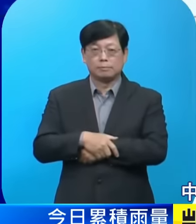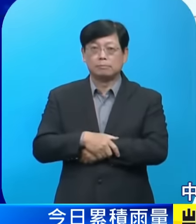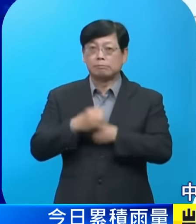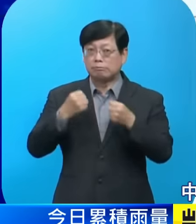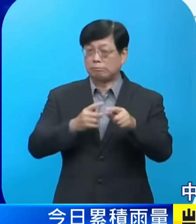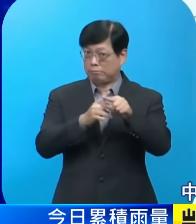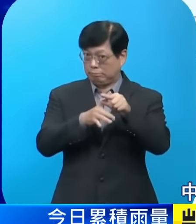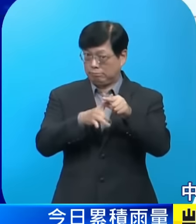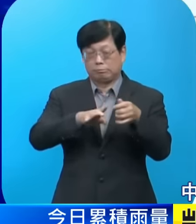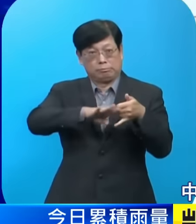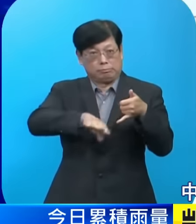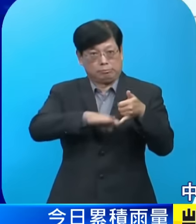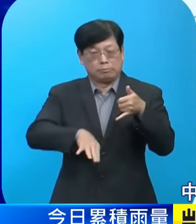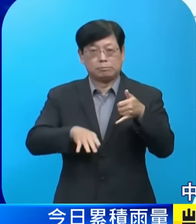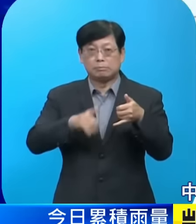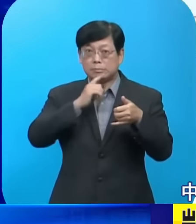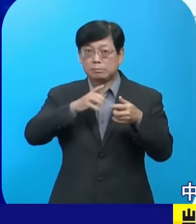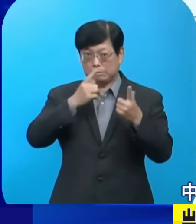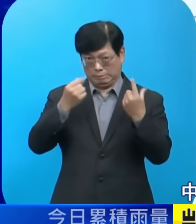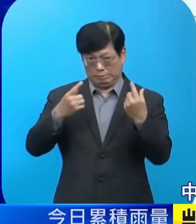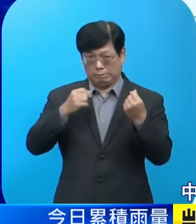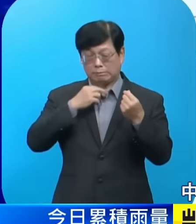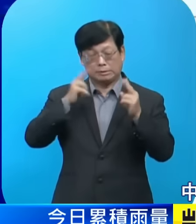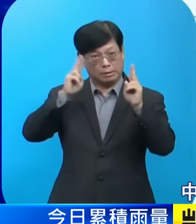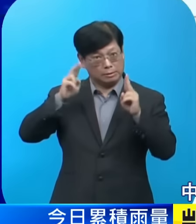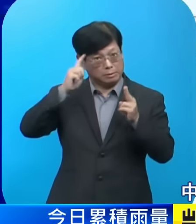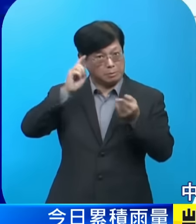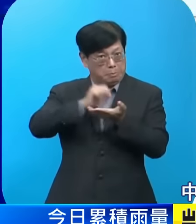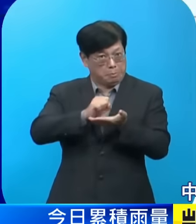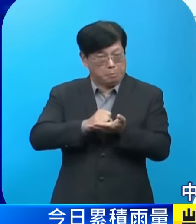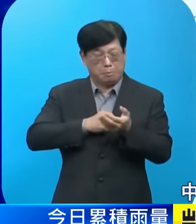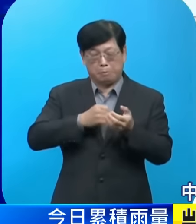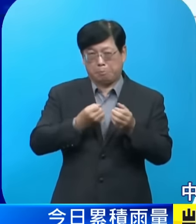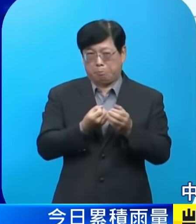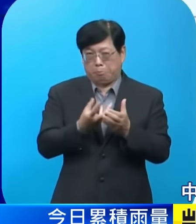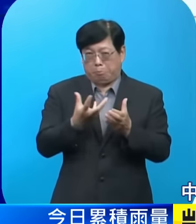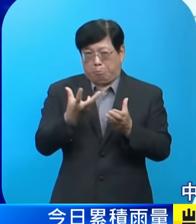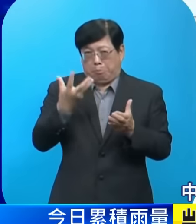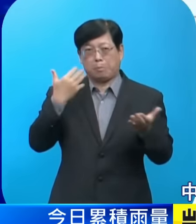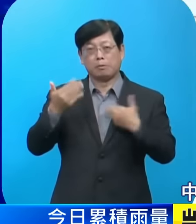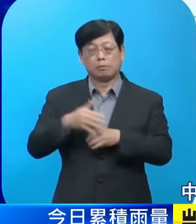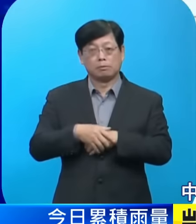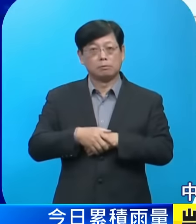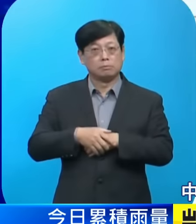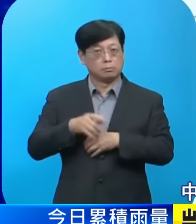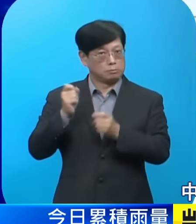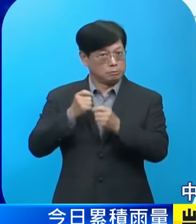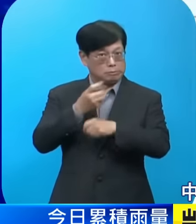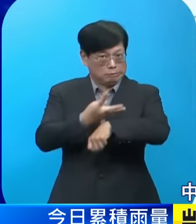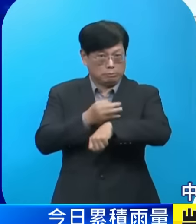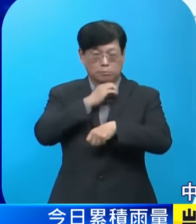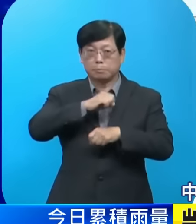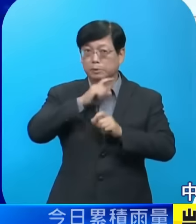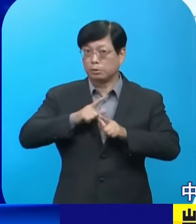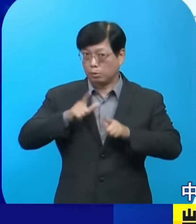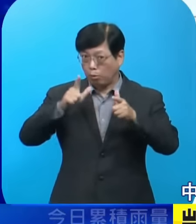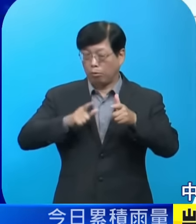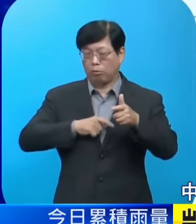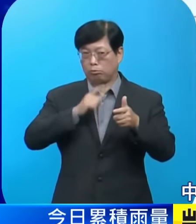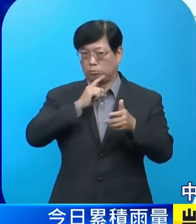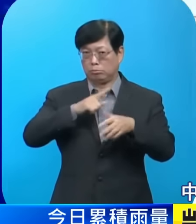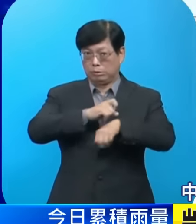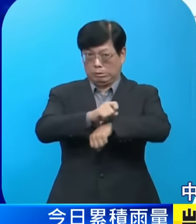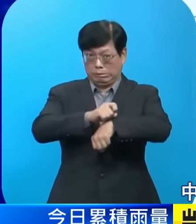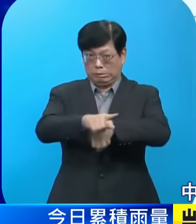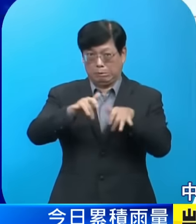在中部跟南部這邊的回波雨雲也明顯的發展起來因此在這幾個小時反而是在屏東這邊試雨量有